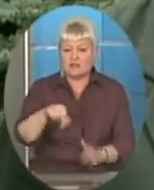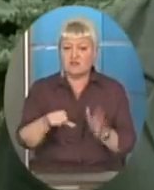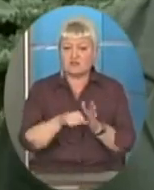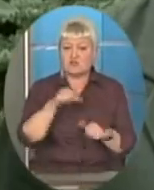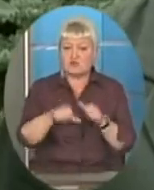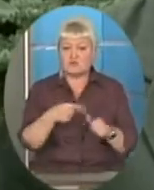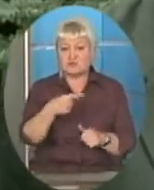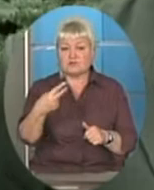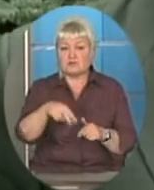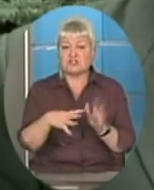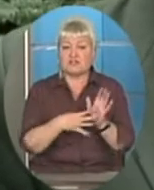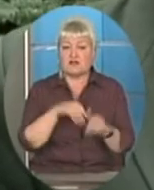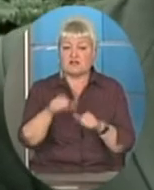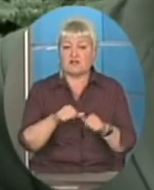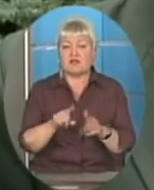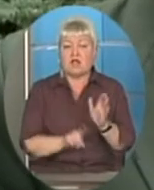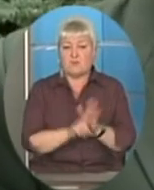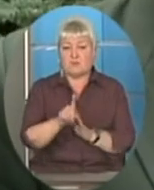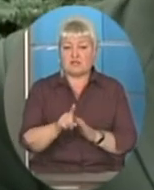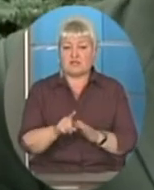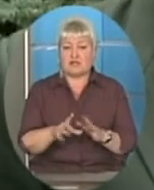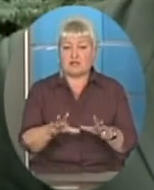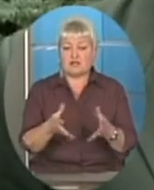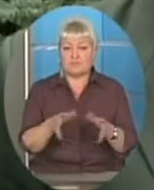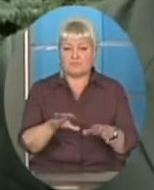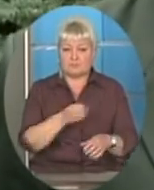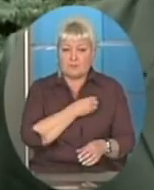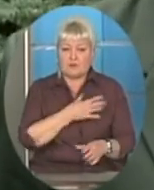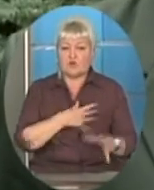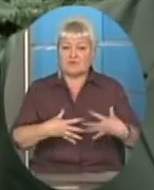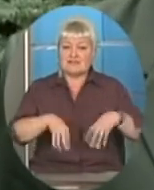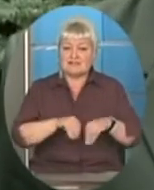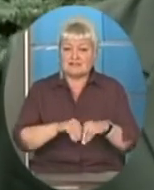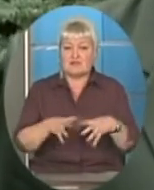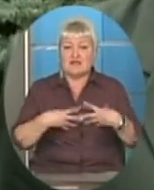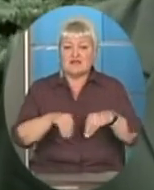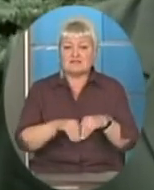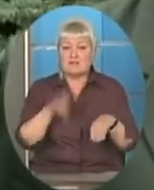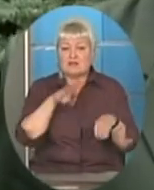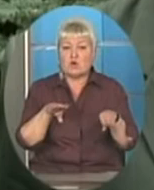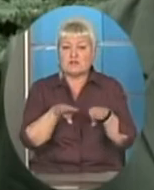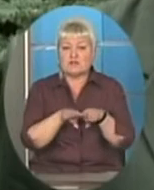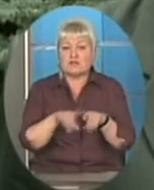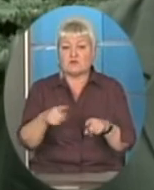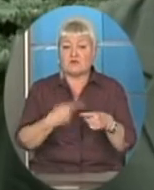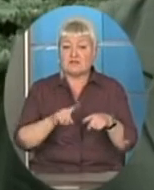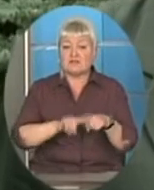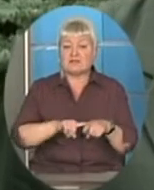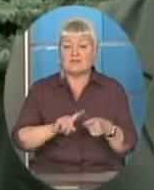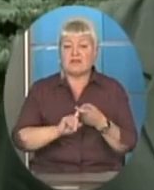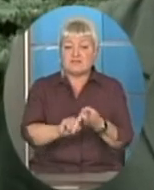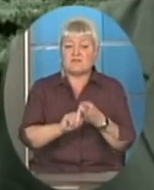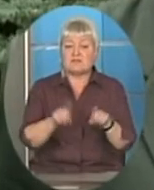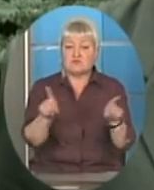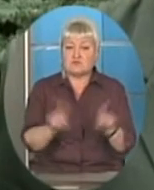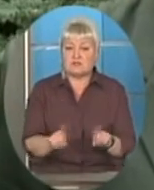2009 різко в нас пішли прийоми сім'ї, дитячі будинки сімейного типу. Це було зв'язано з тим, що на кожну дитину сироту дитину